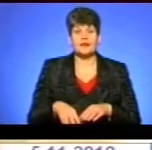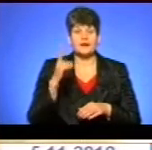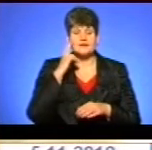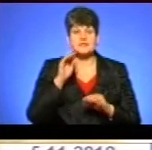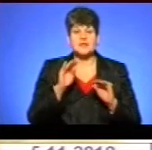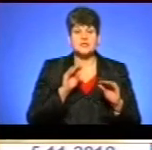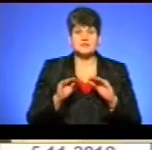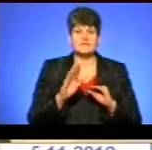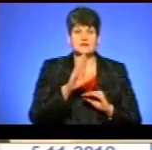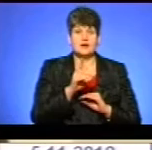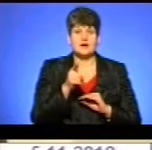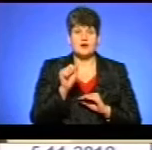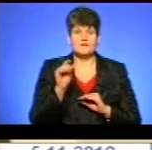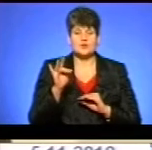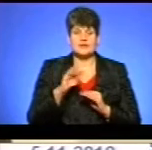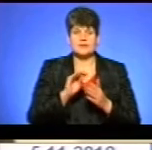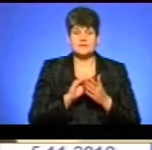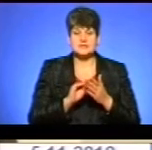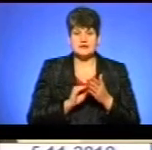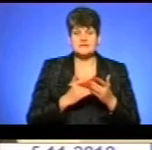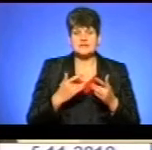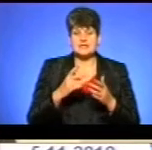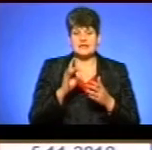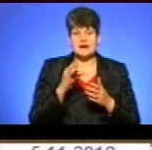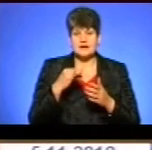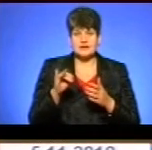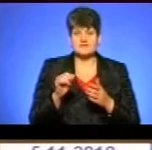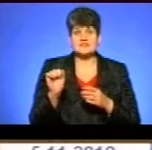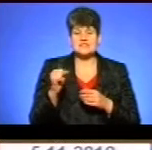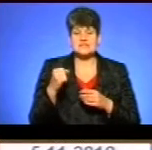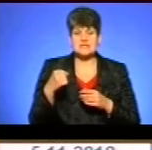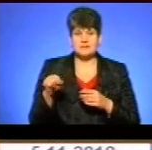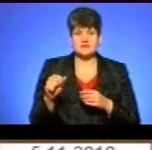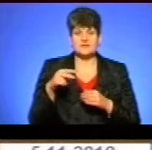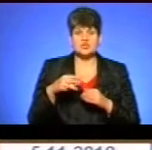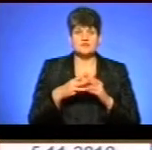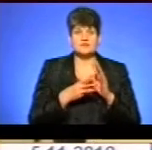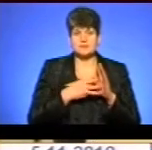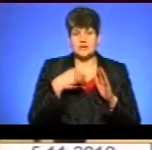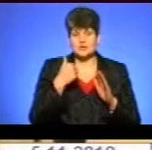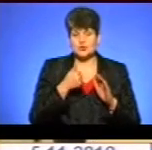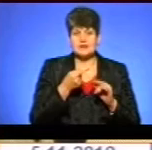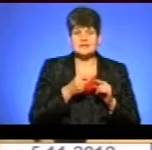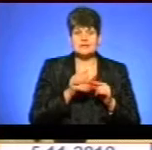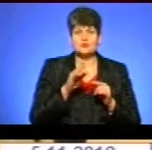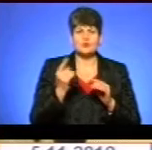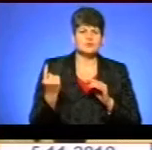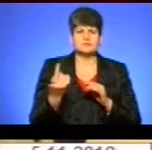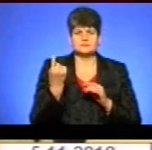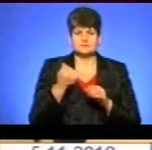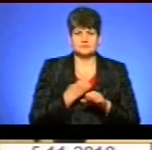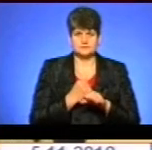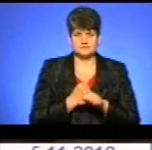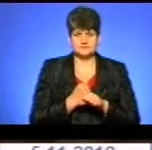режисер Віталій Гавура написав сценарій до кінострічки «Каска» у серпні 2018 року. Це буде його дебютна робота.